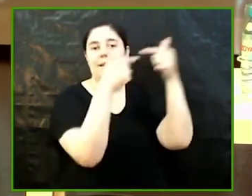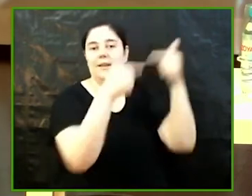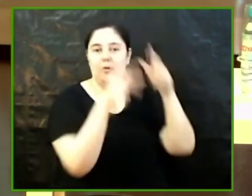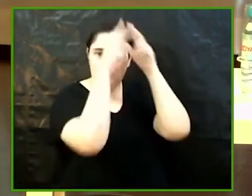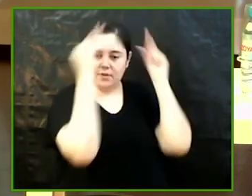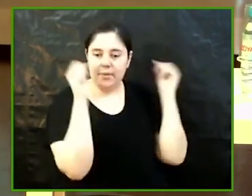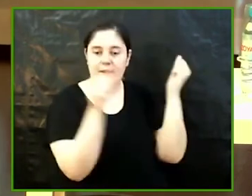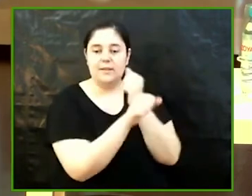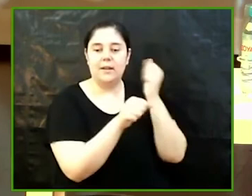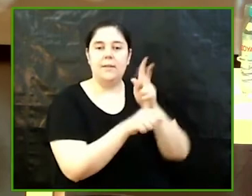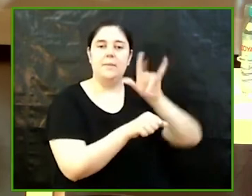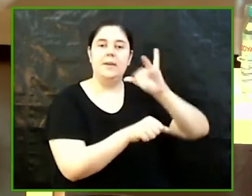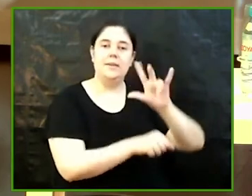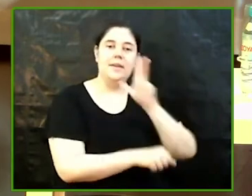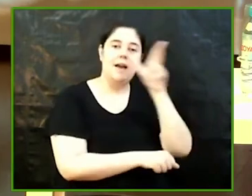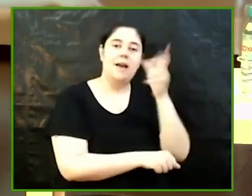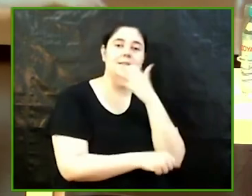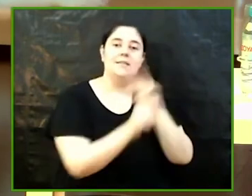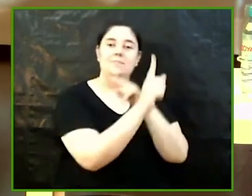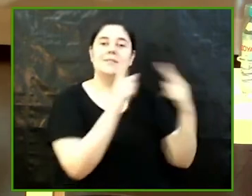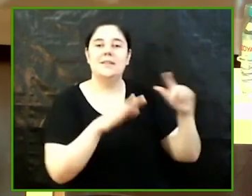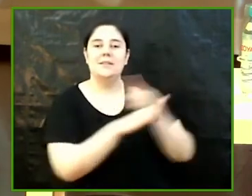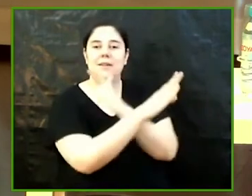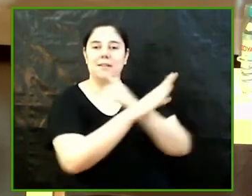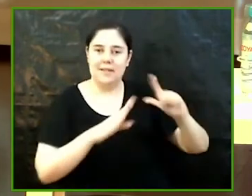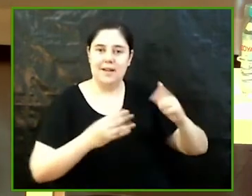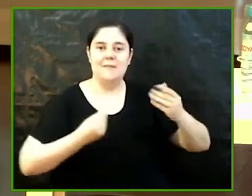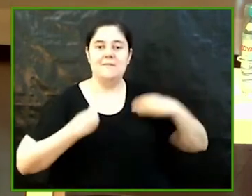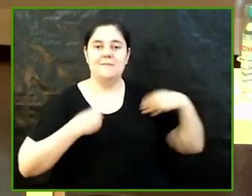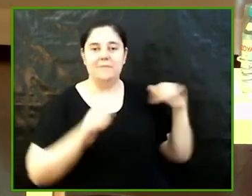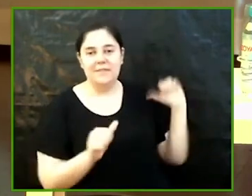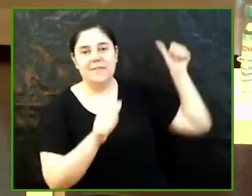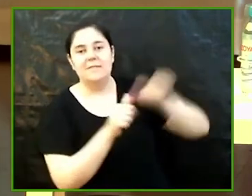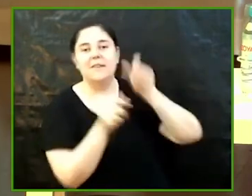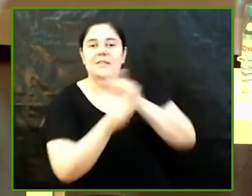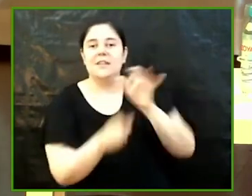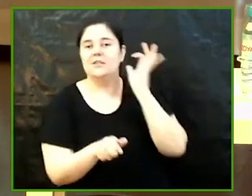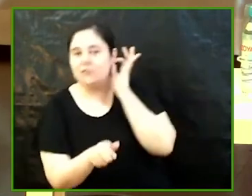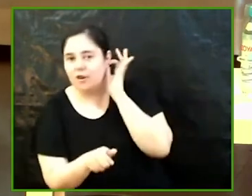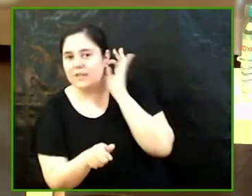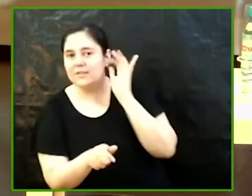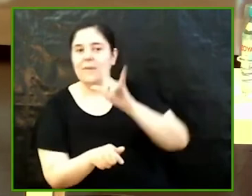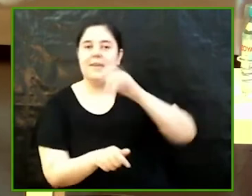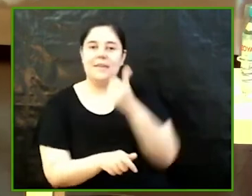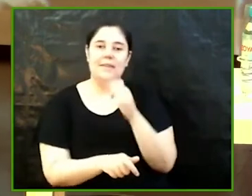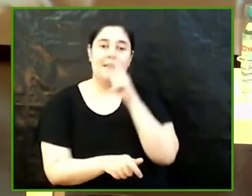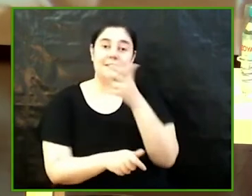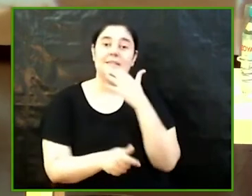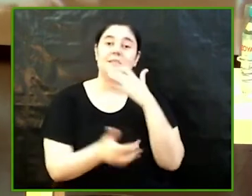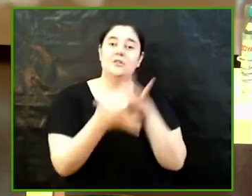el VIH des d'una perspectiva de gènere vivències de dones amb VIH respecte a l'atenció sanitària rebuda